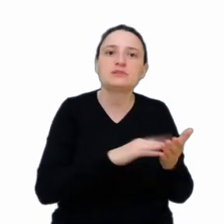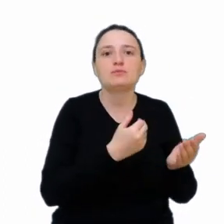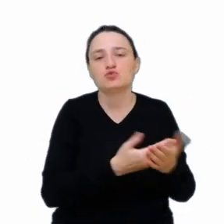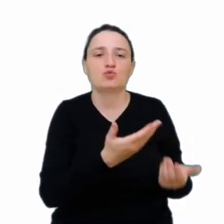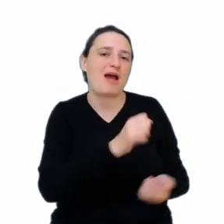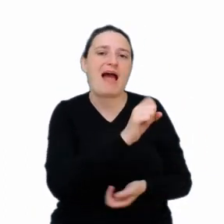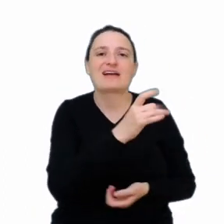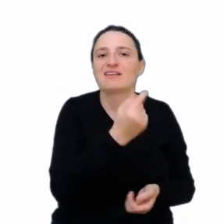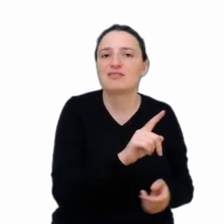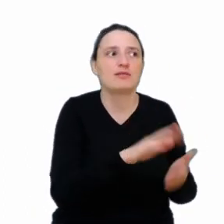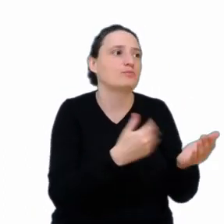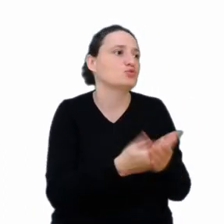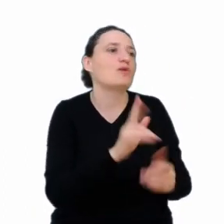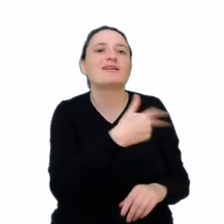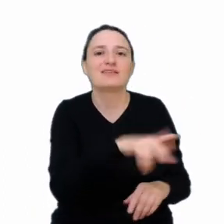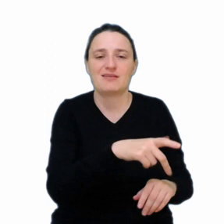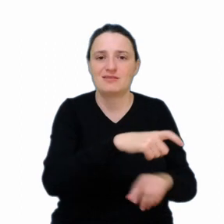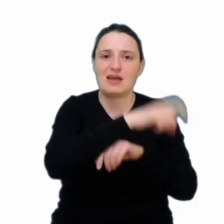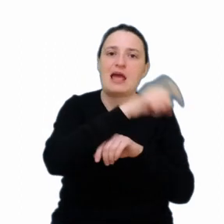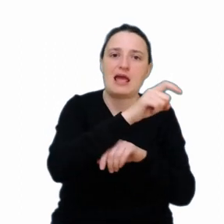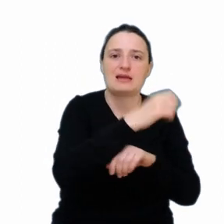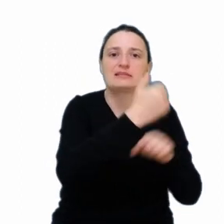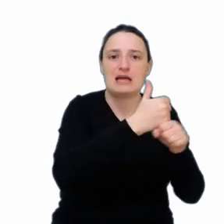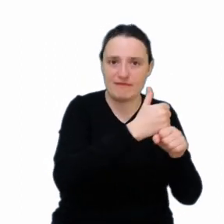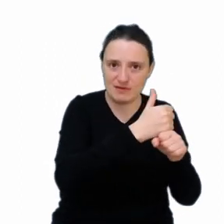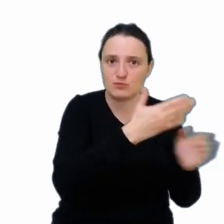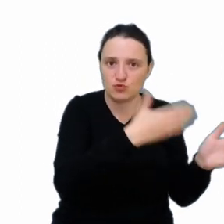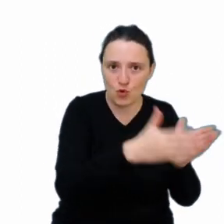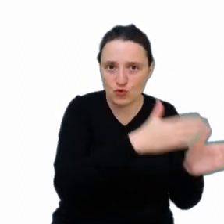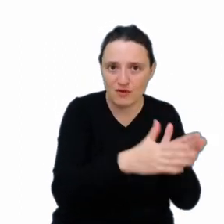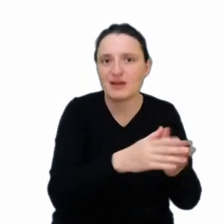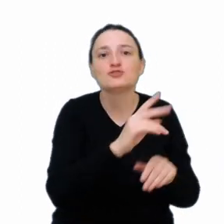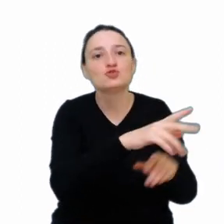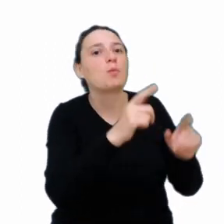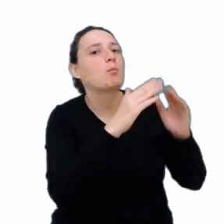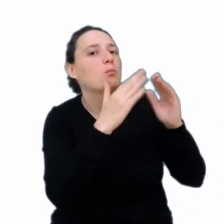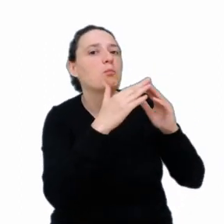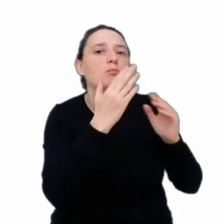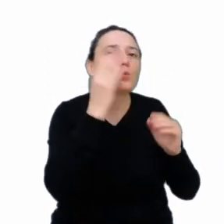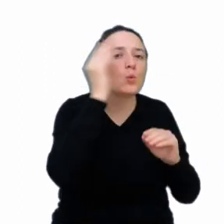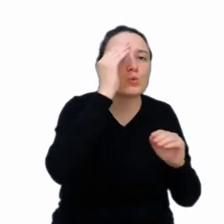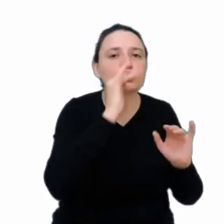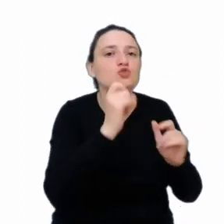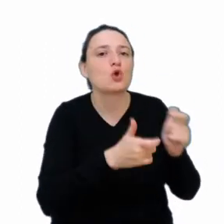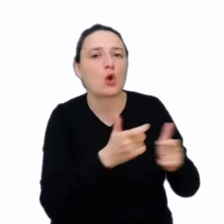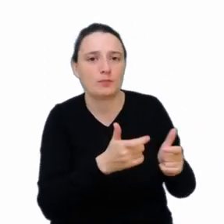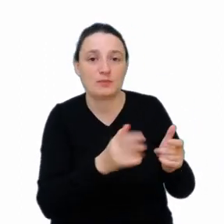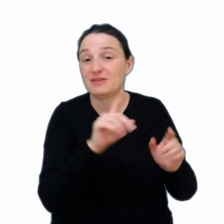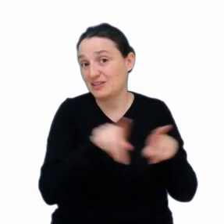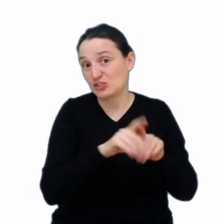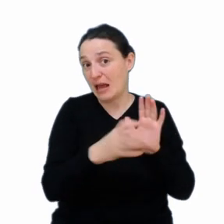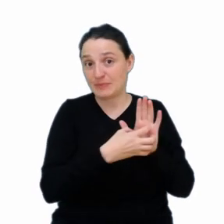czyli wiedzą, kiedy włączyć nam ekspres do kawy, kiedy wstajemy. Budynek uczy się naszych rutyn. Możemy nim sterować z aplikacji, możemy powiedzieć